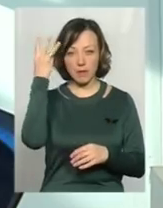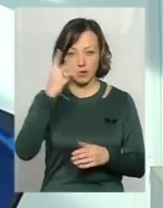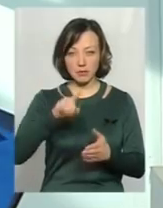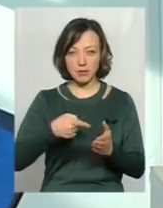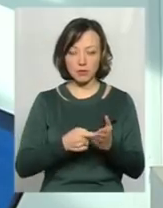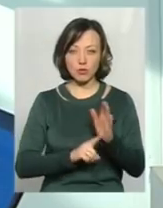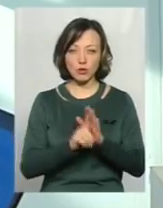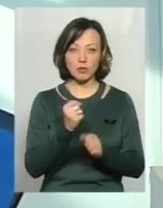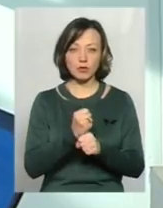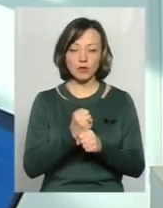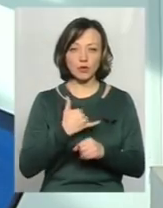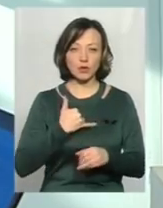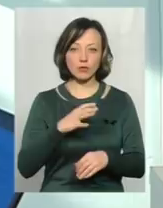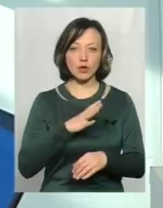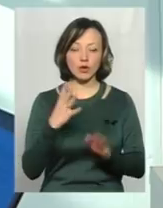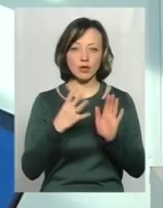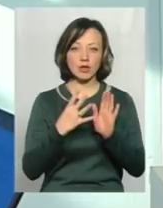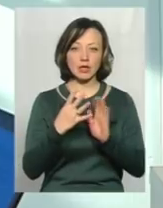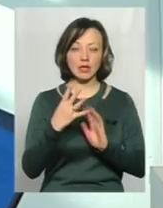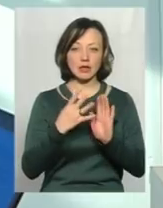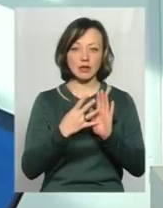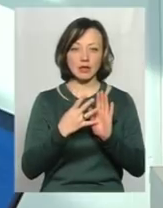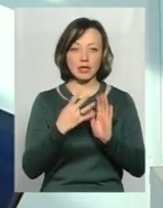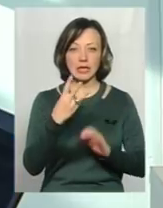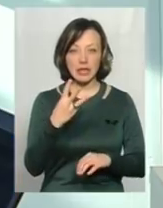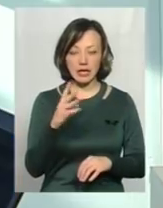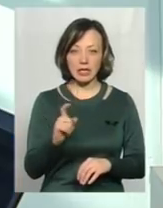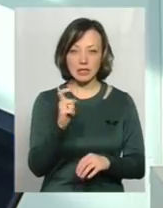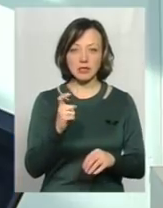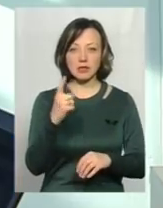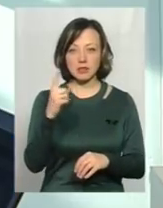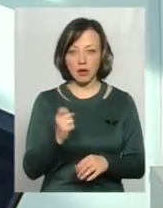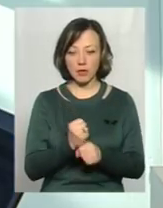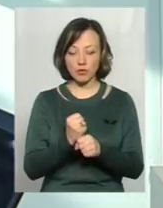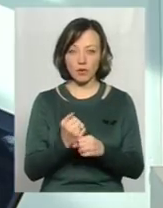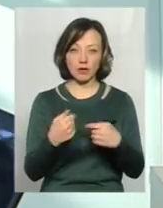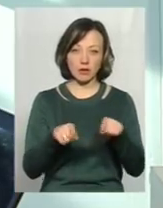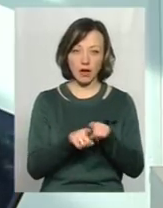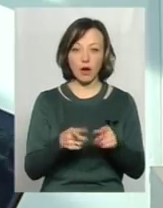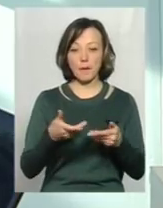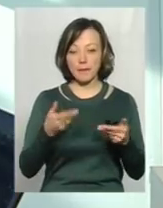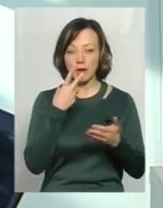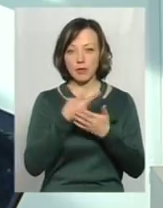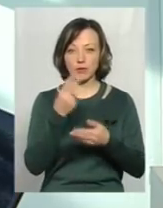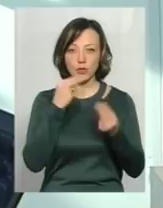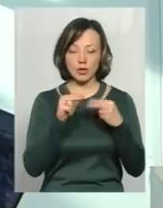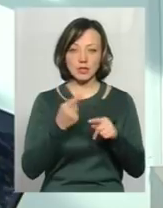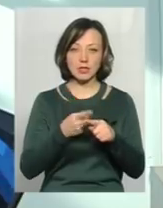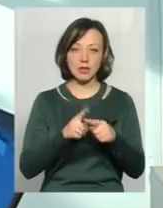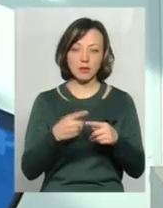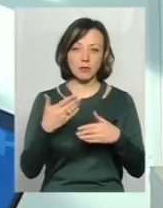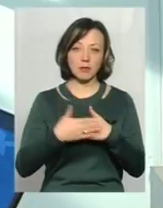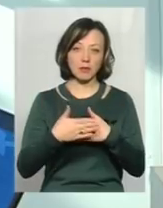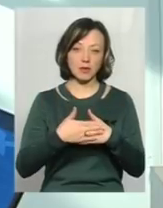почали працювати, в нас було десь 93 з 100 працювало. Так, на сьогоднішній день ми бачимо поліпшення, це десь